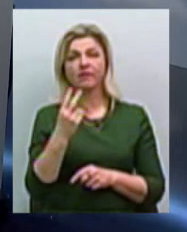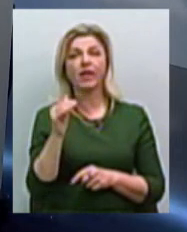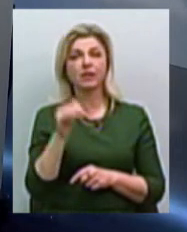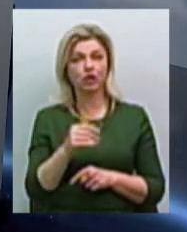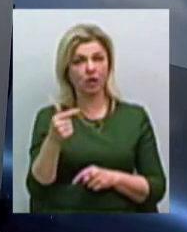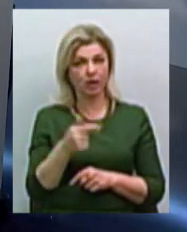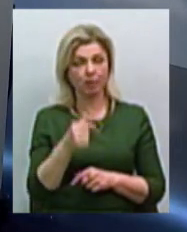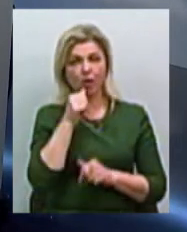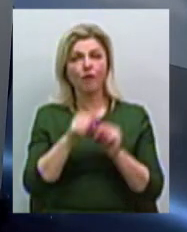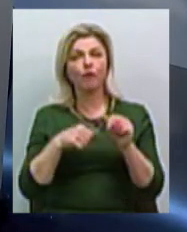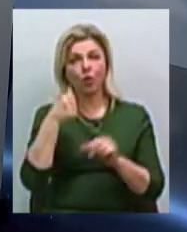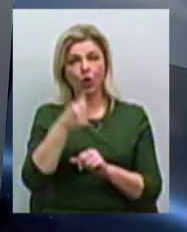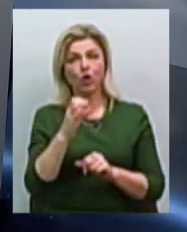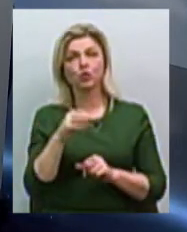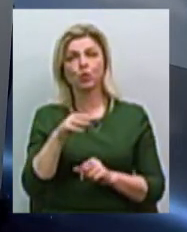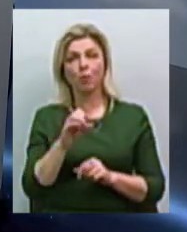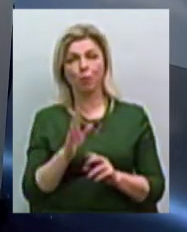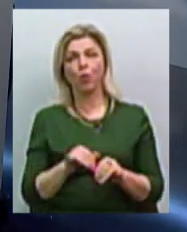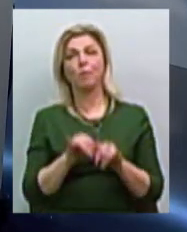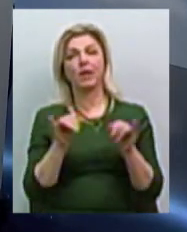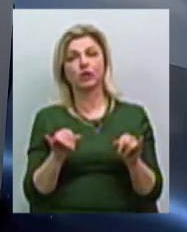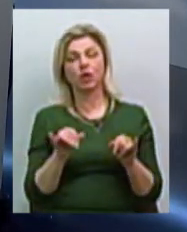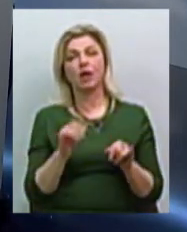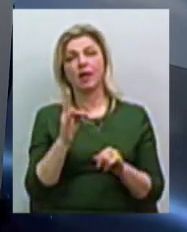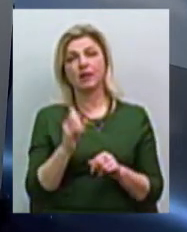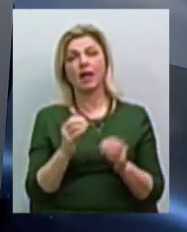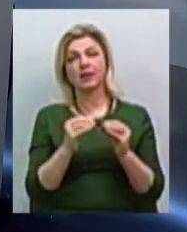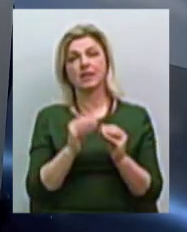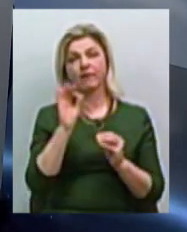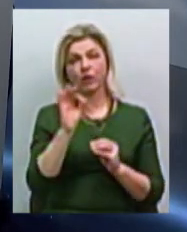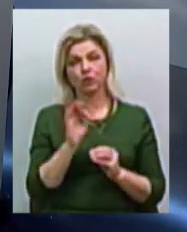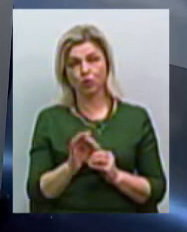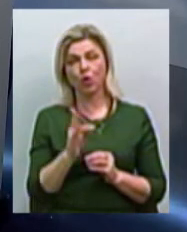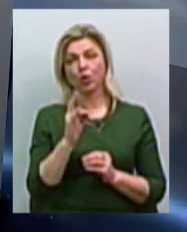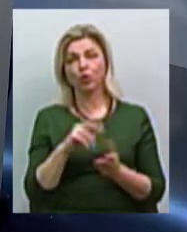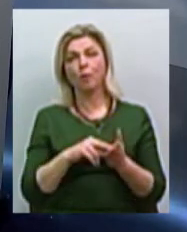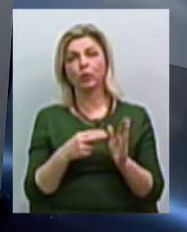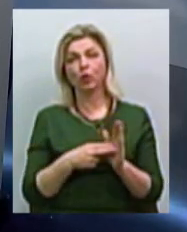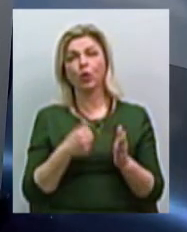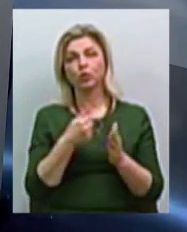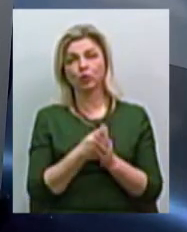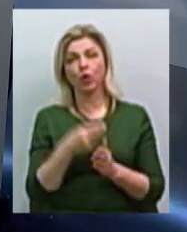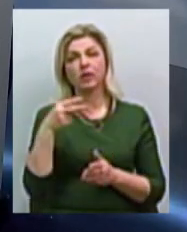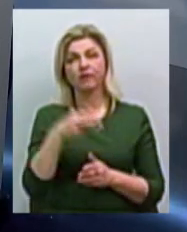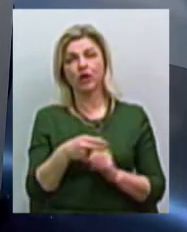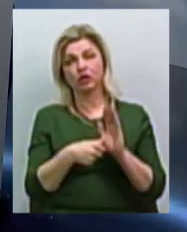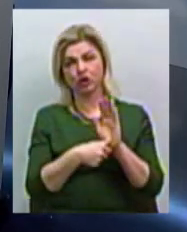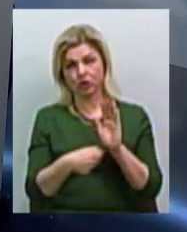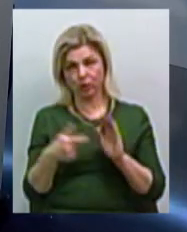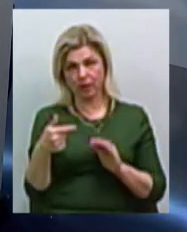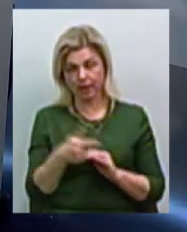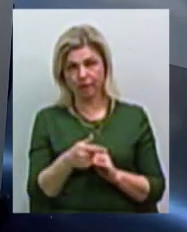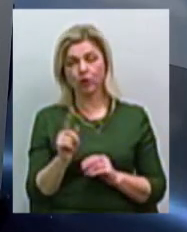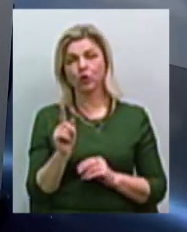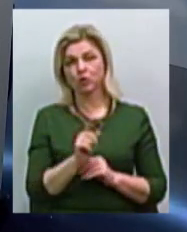Наступний рік ця сума буде збільшена як мінімум на 10%, але ми заплановуємо збільшити її до 2 тисячі 600 гривень, для